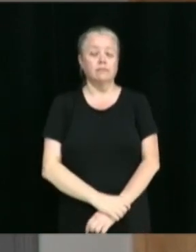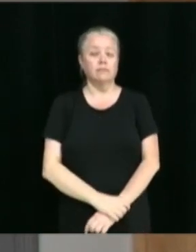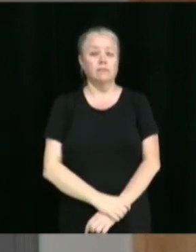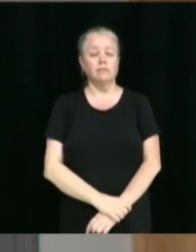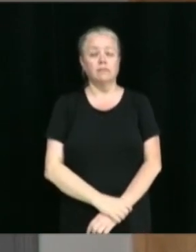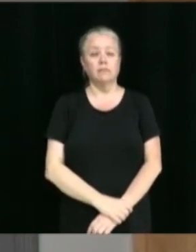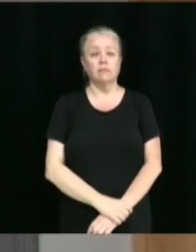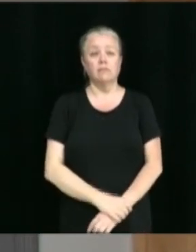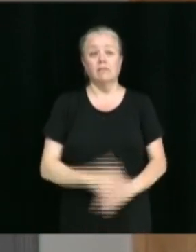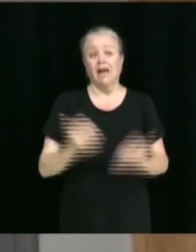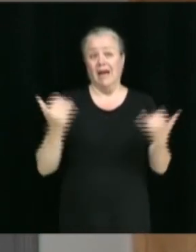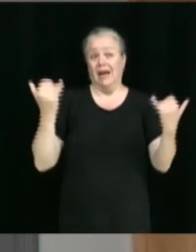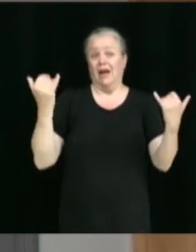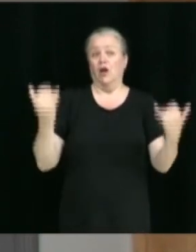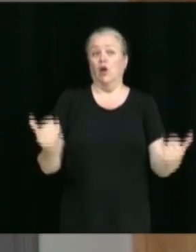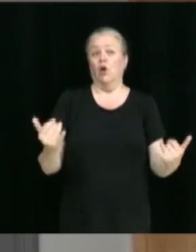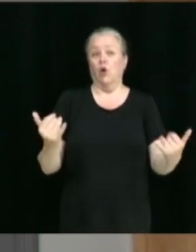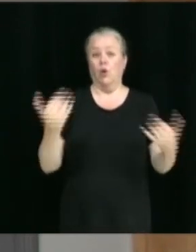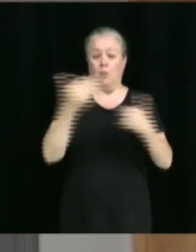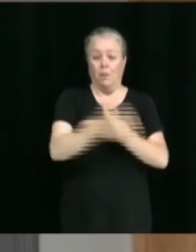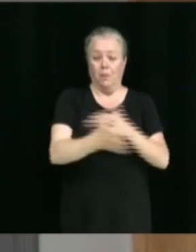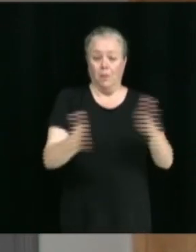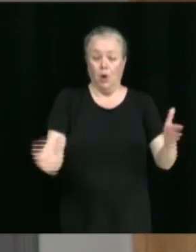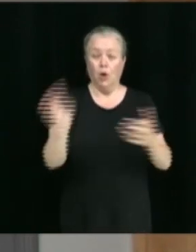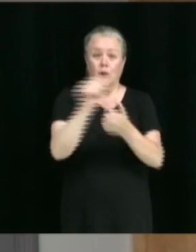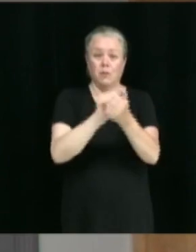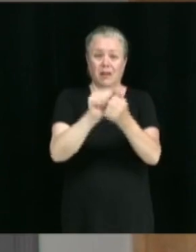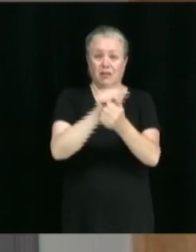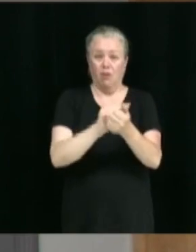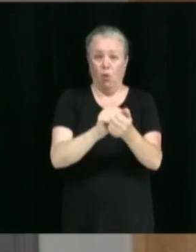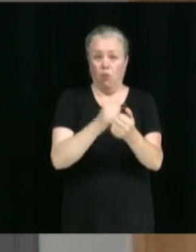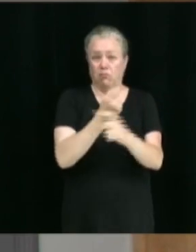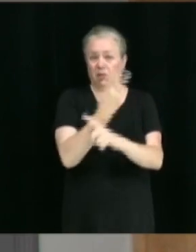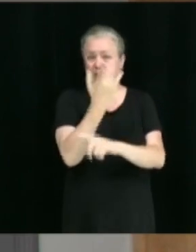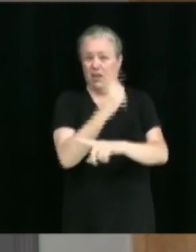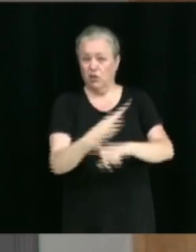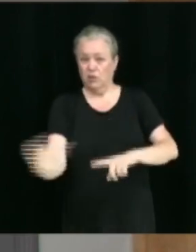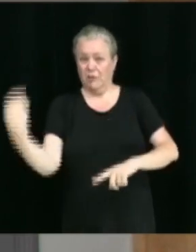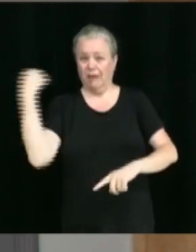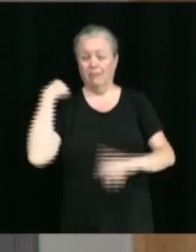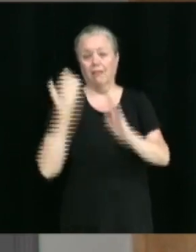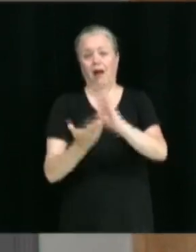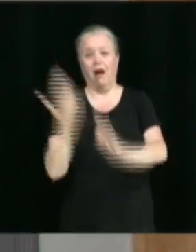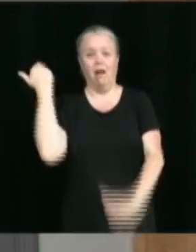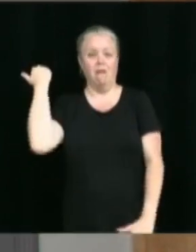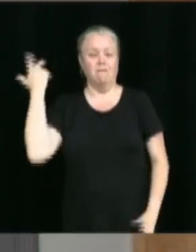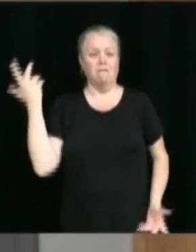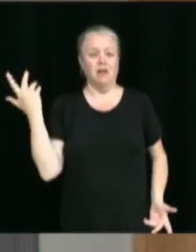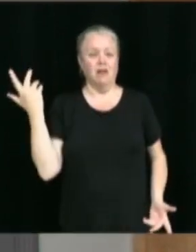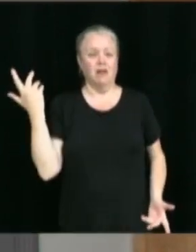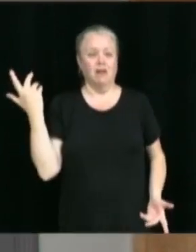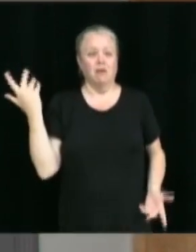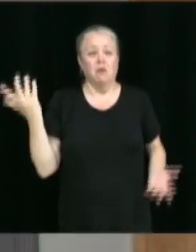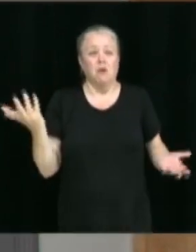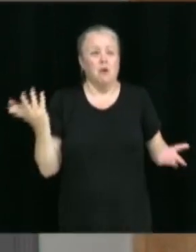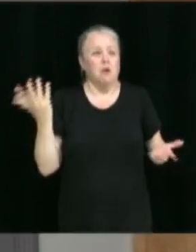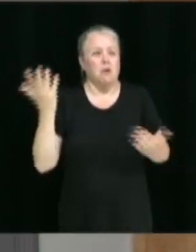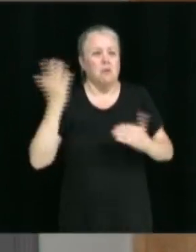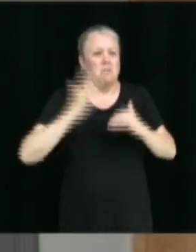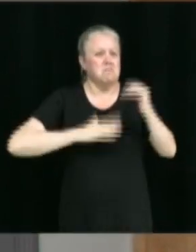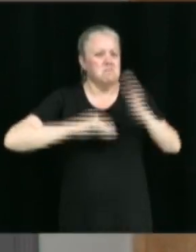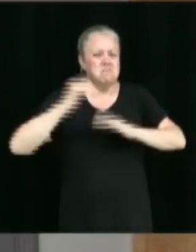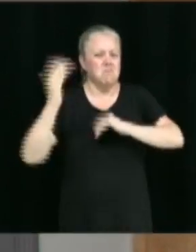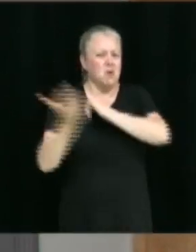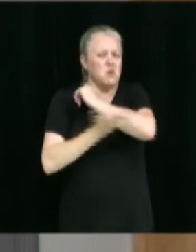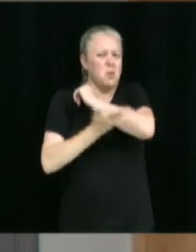là, à notre désagrément, les blocs ont été enlevés depuis quelques semaines. On est allé vérifier tantôt. Il n plus de blocs parce qu'ils sont en train de faire une coupe.